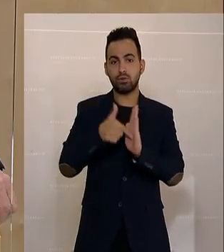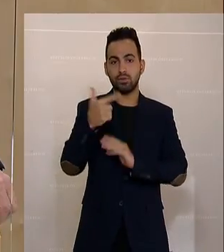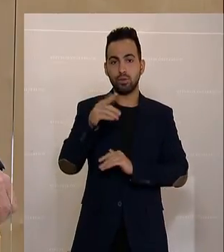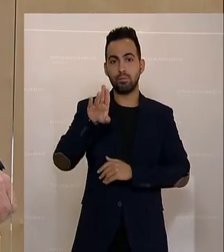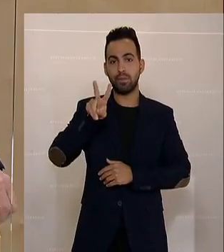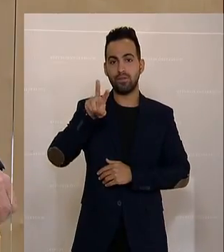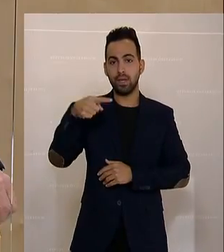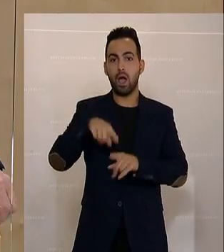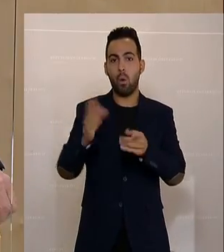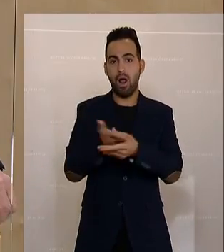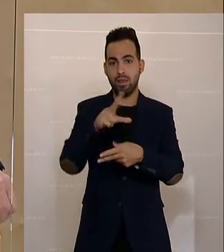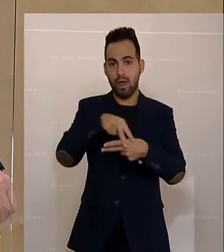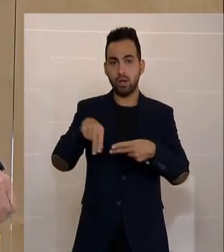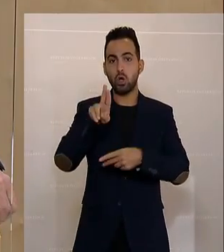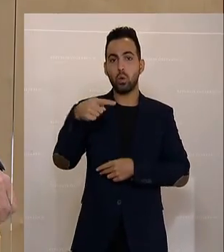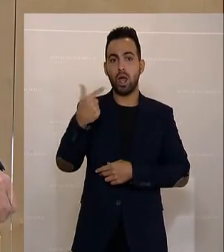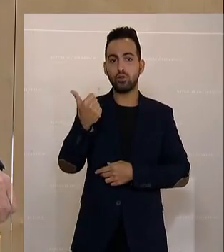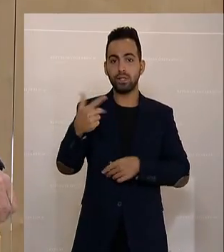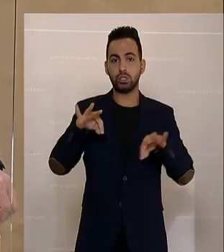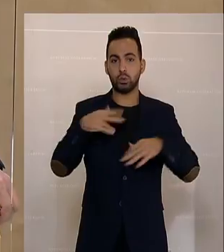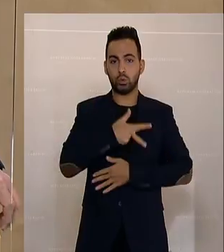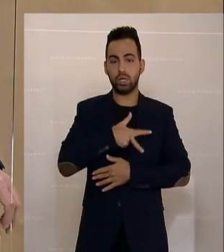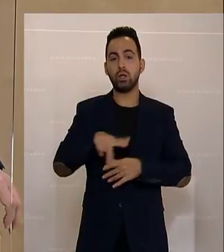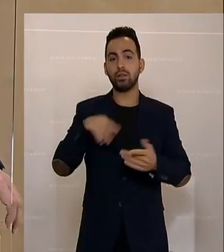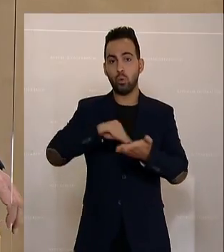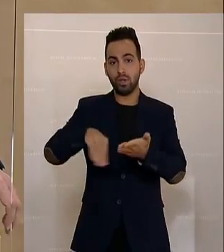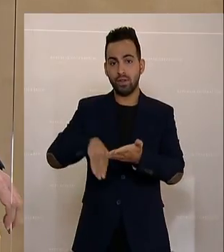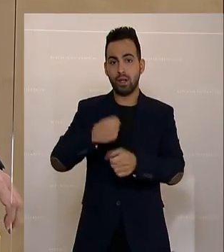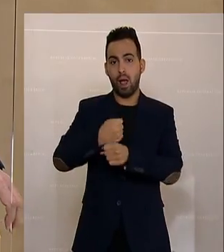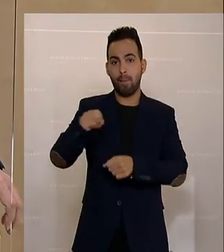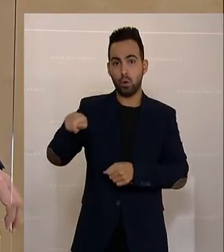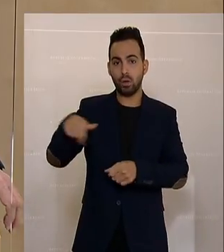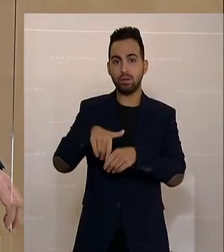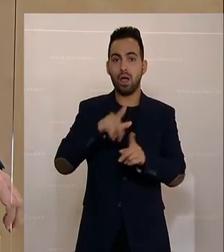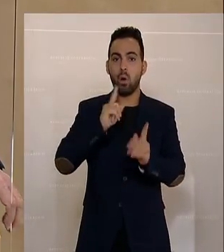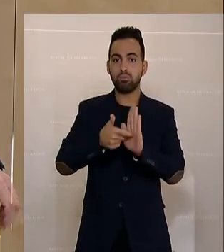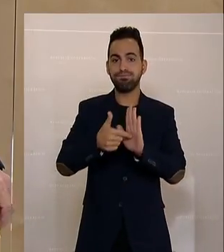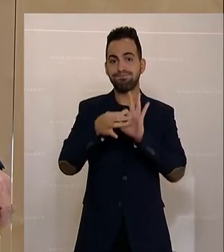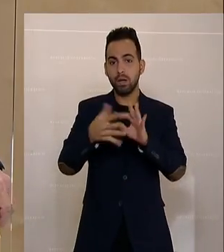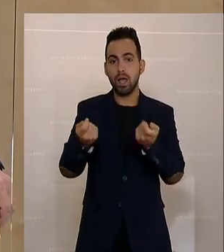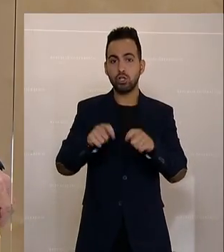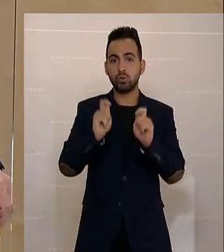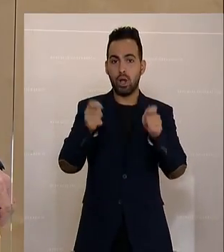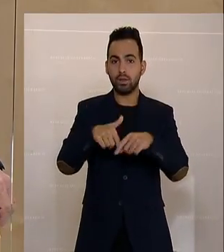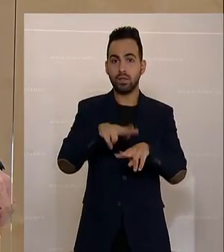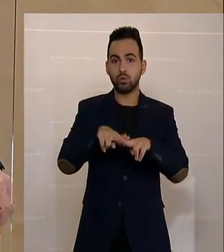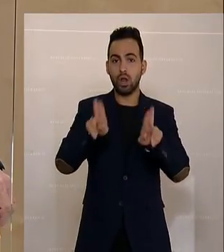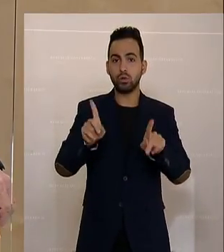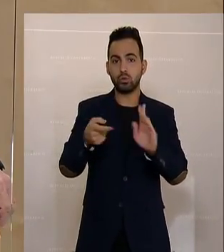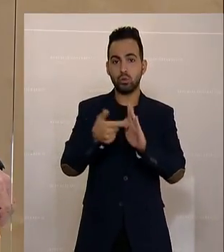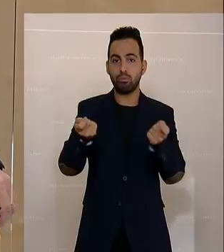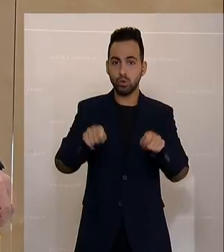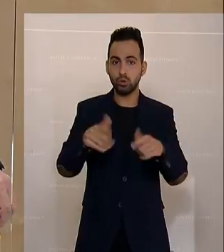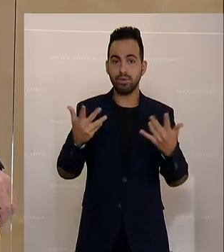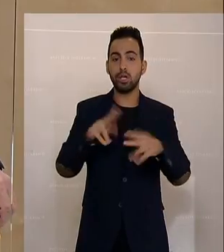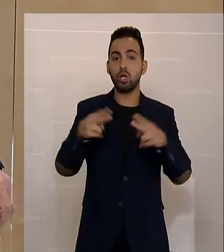BFG samt Anlagen, UG 21 Soziales. Die unterfertigten Abgeordneten stellen der nachfolgenden Entschließungsantrag der Nationalratwolle beschließen.